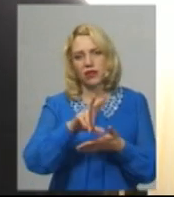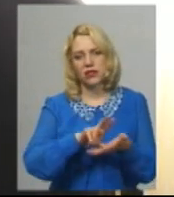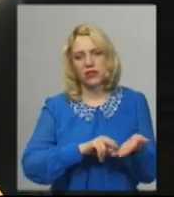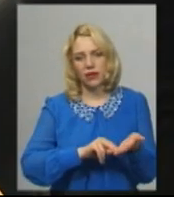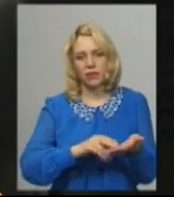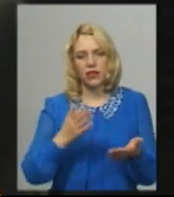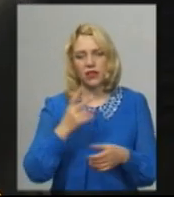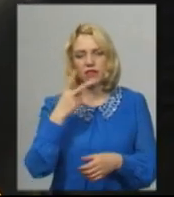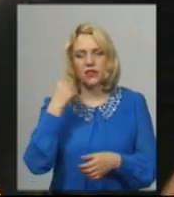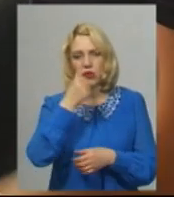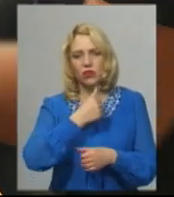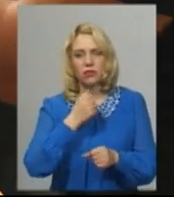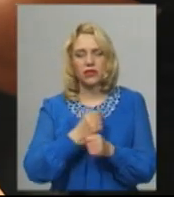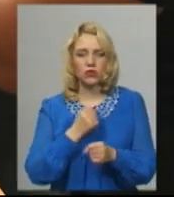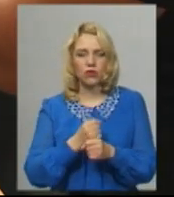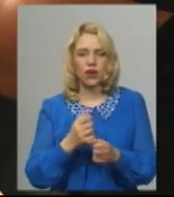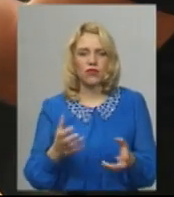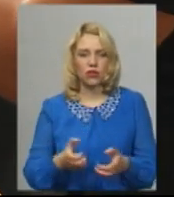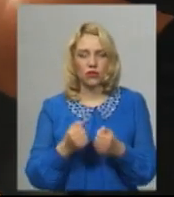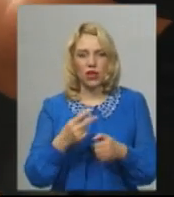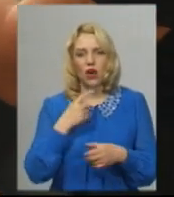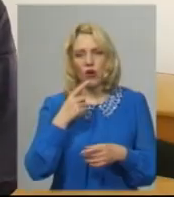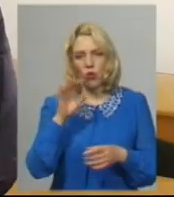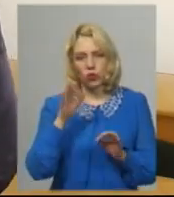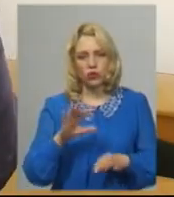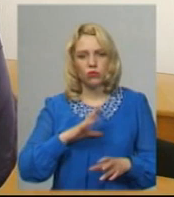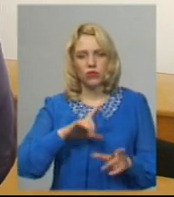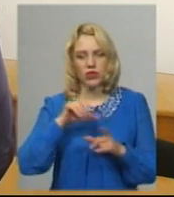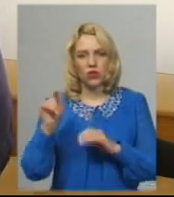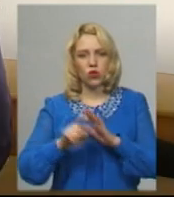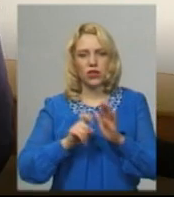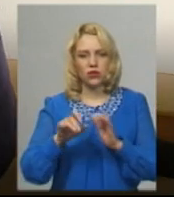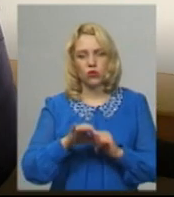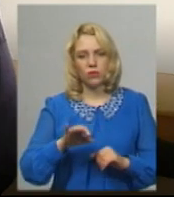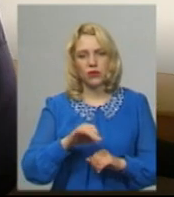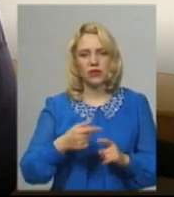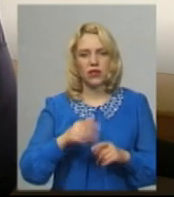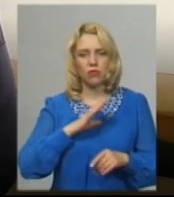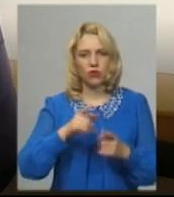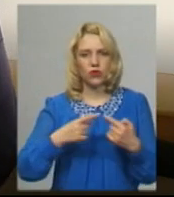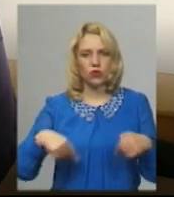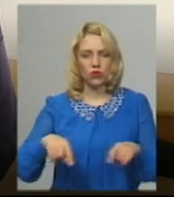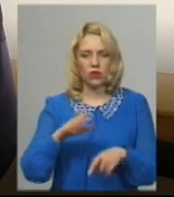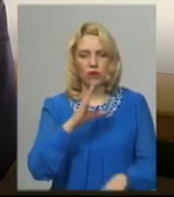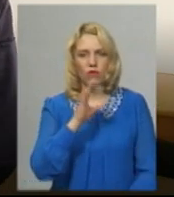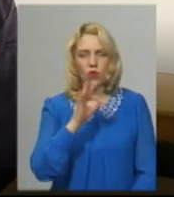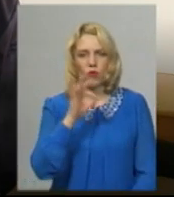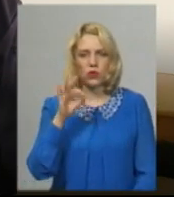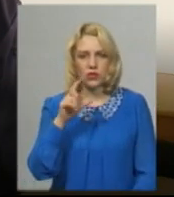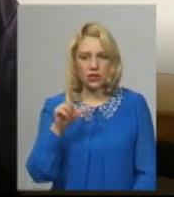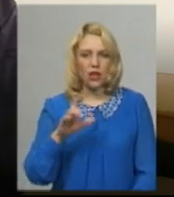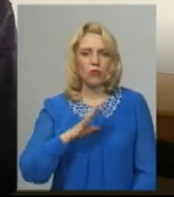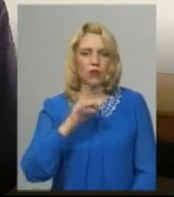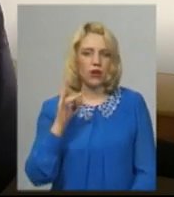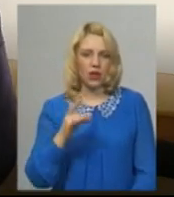рятувальником. Чоловік додає, восени їздив на розмінування у Донецьку область. В зоні ООС я був один раз. Емоції